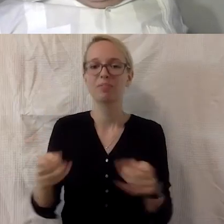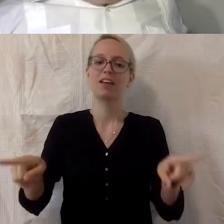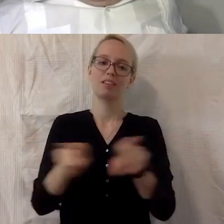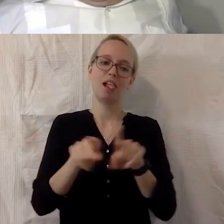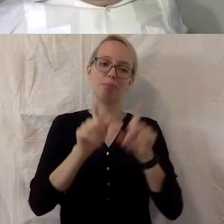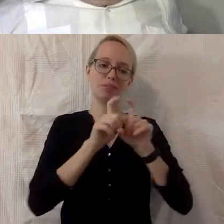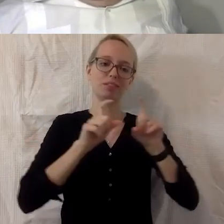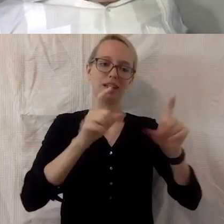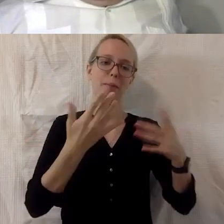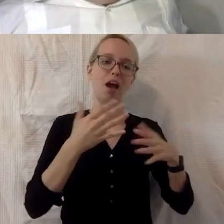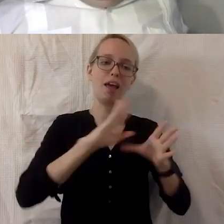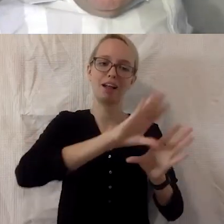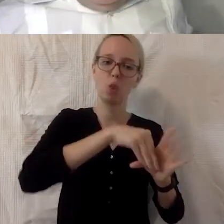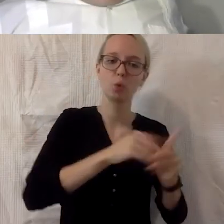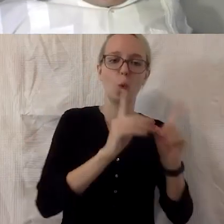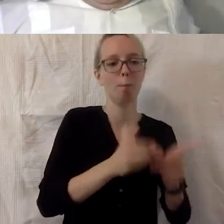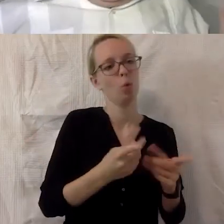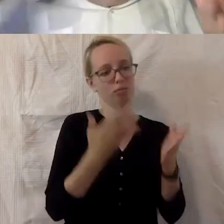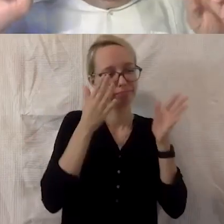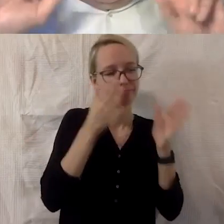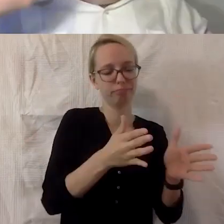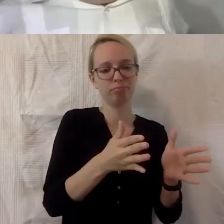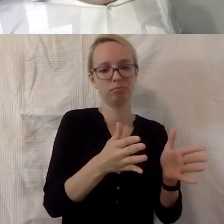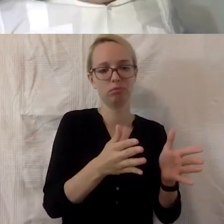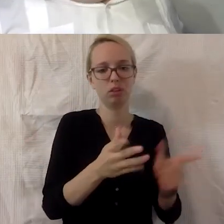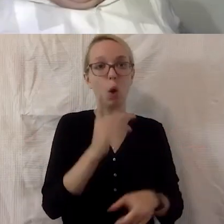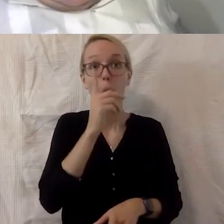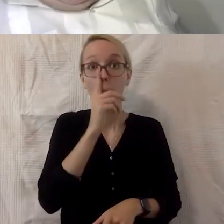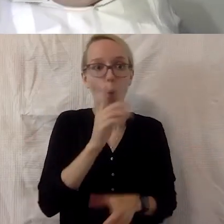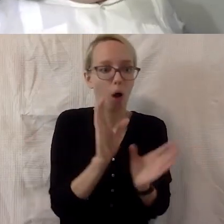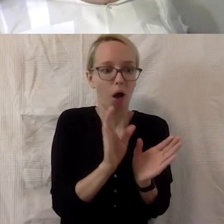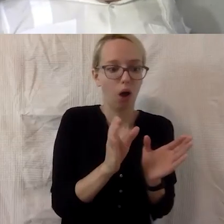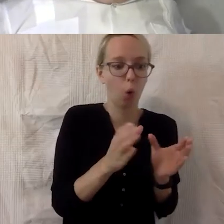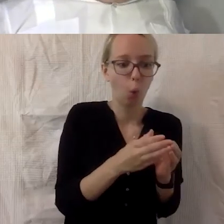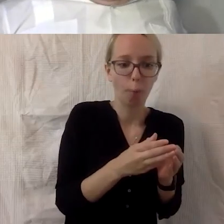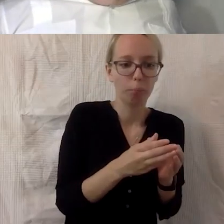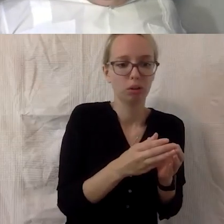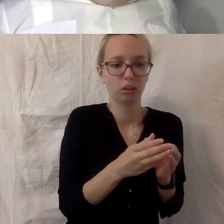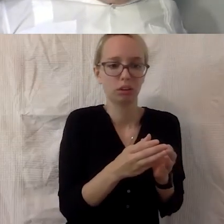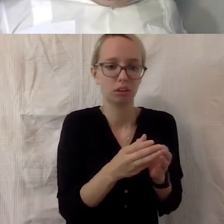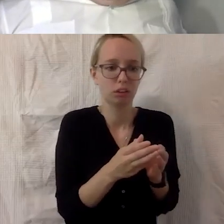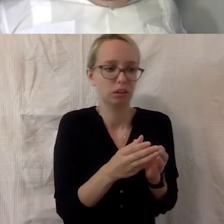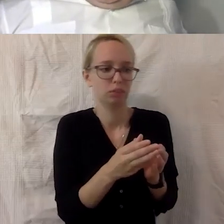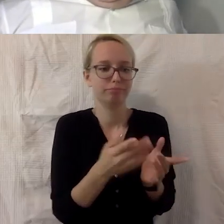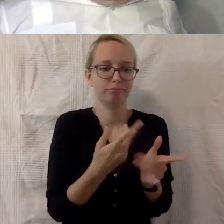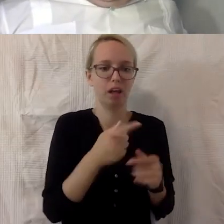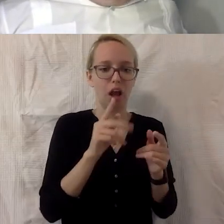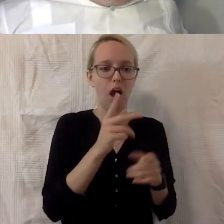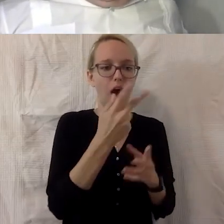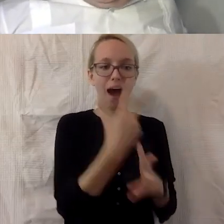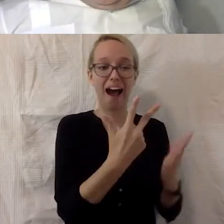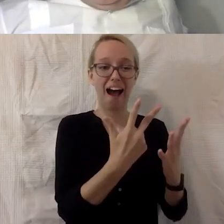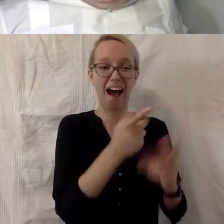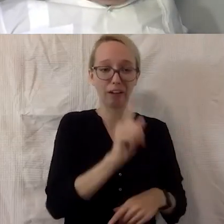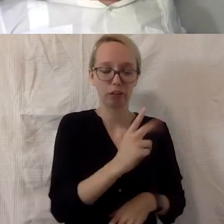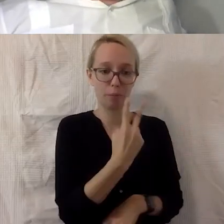spricht und zwar jetzt nicht nur für die relativ kleine Gruppe, wobei 20, 18,2 Millionen Menschen leben mit Deutschland mit